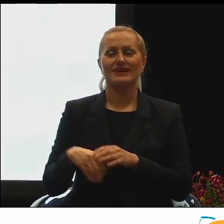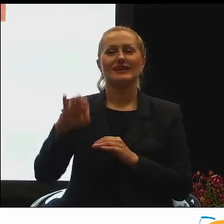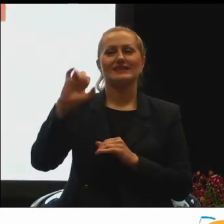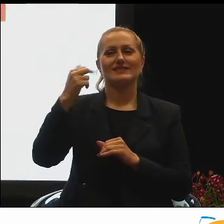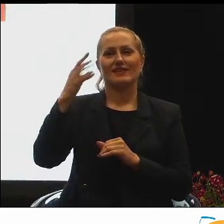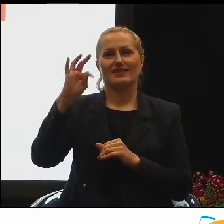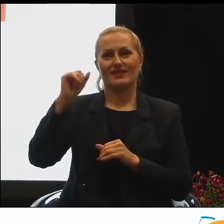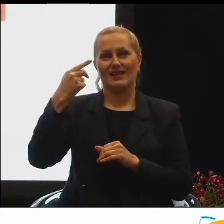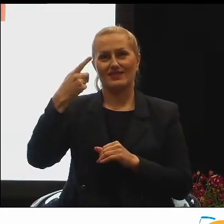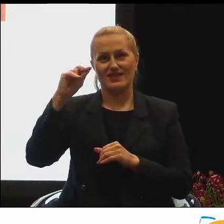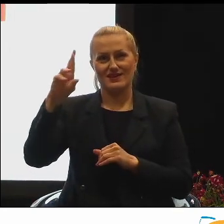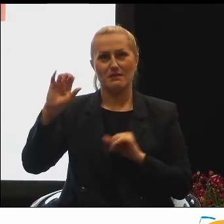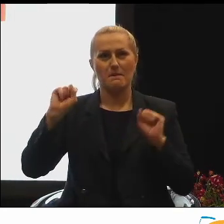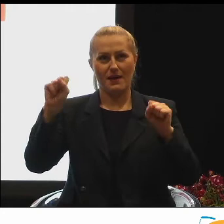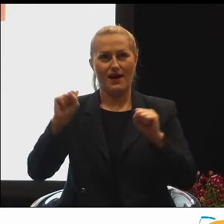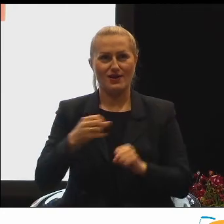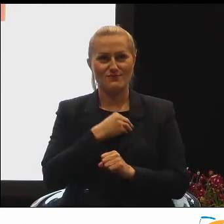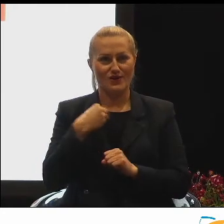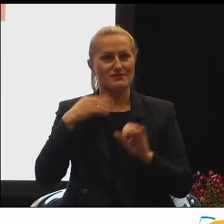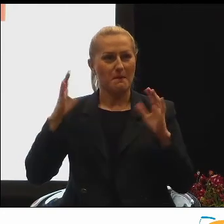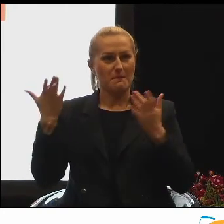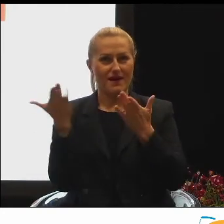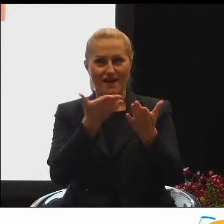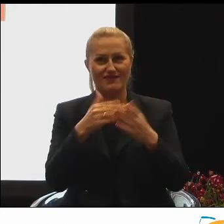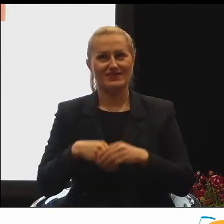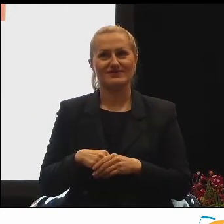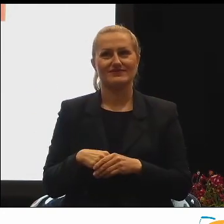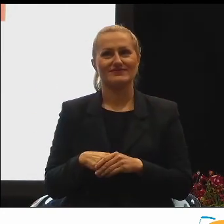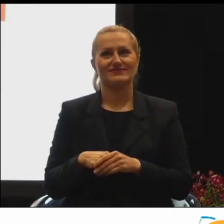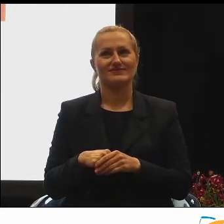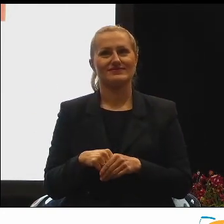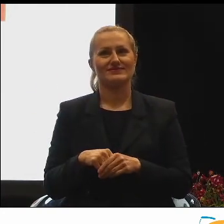Santander Bank Polska. Poproszę również o brawa.